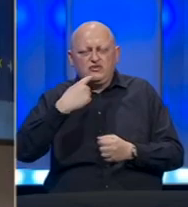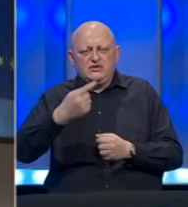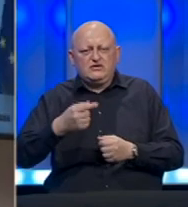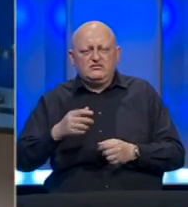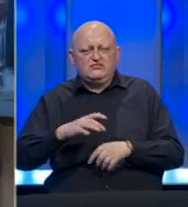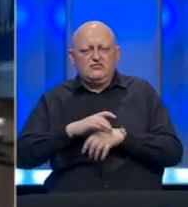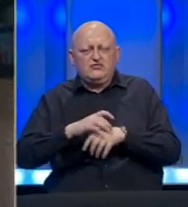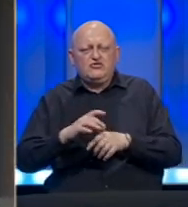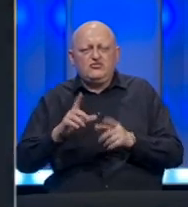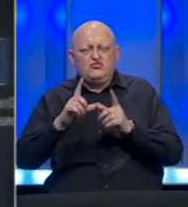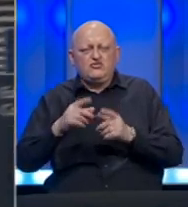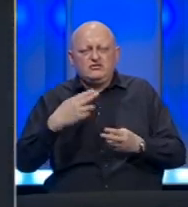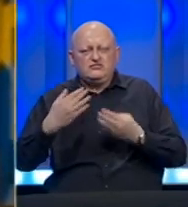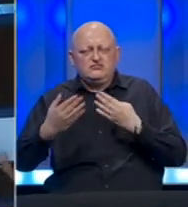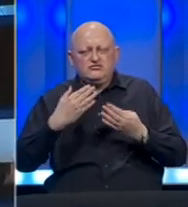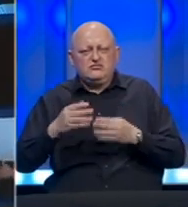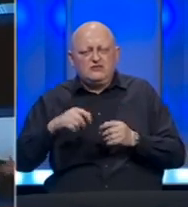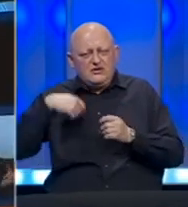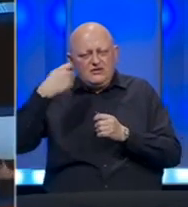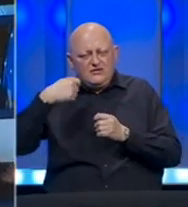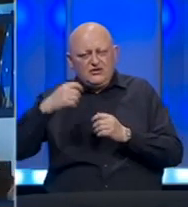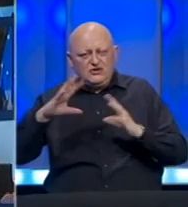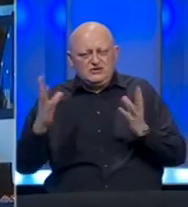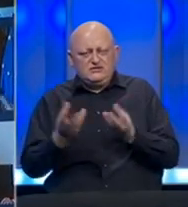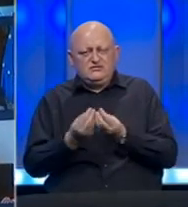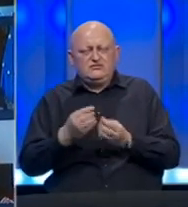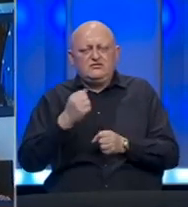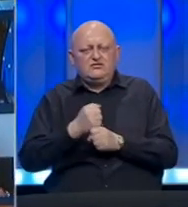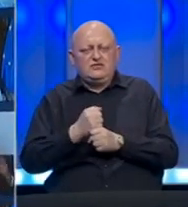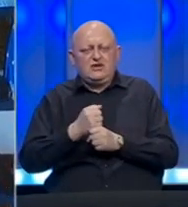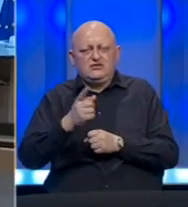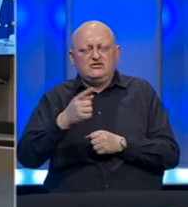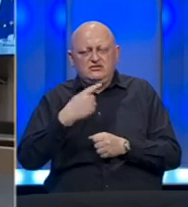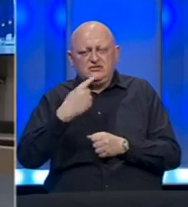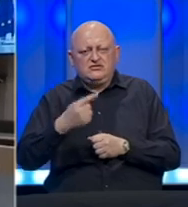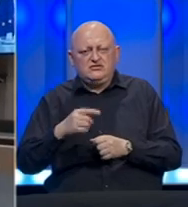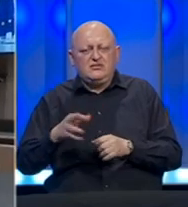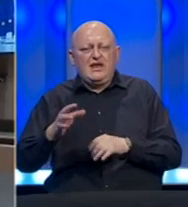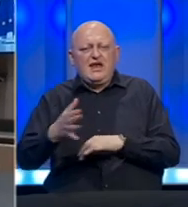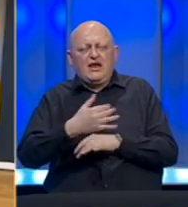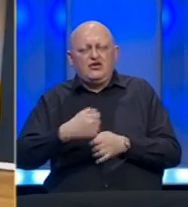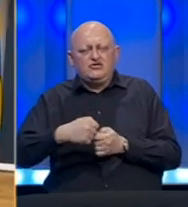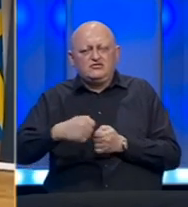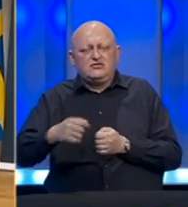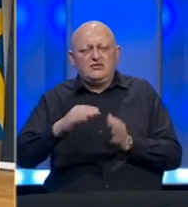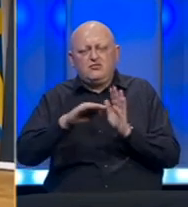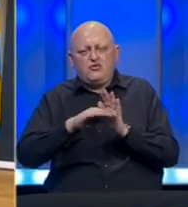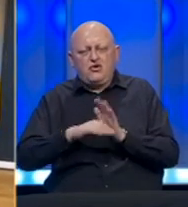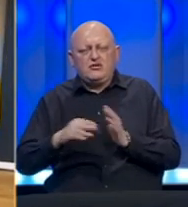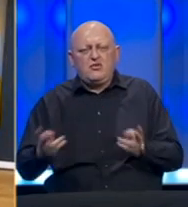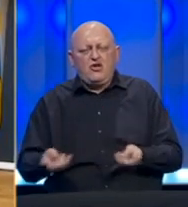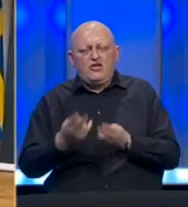su to lideri Unije na samitu održanom putem videolinka. Radiće i to su saglasili na ekonomskim mjerama i programima za